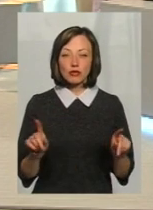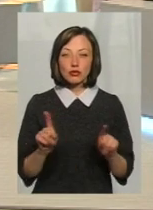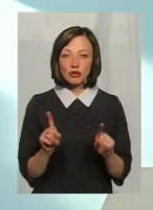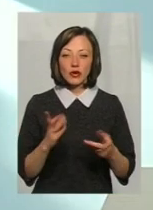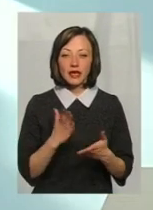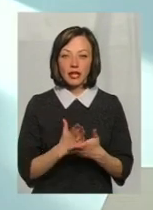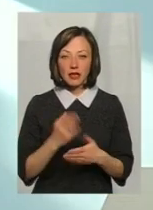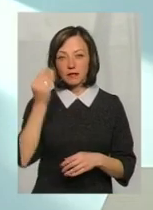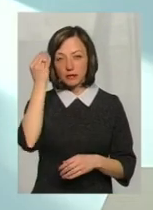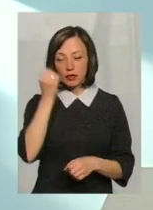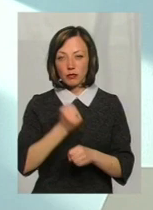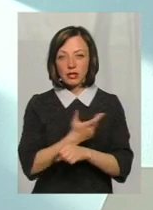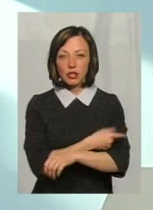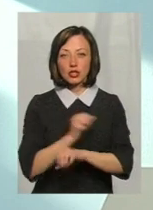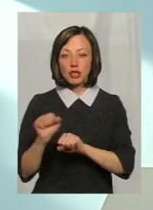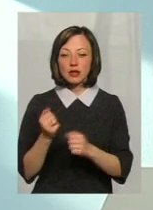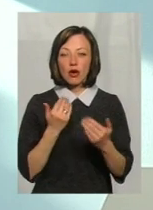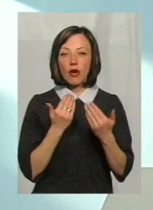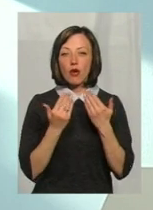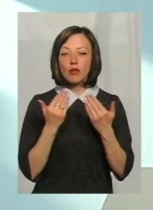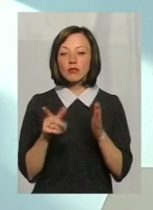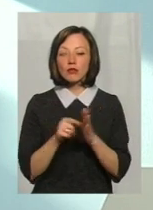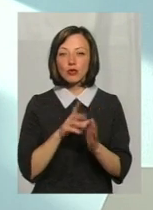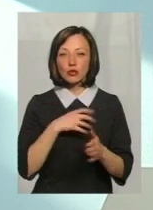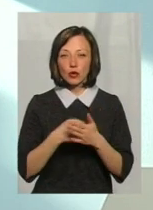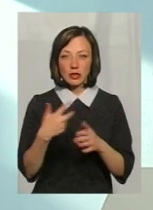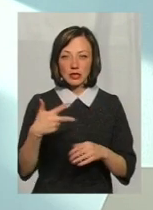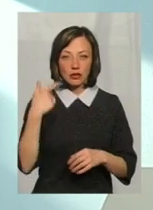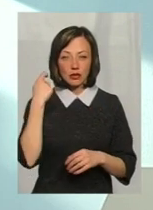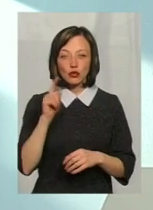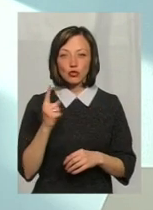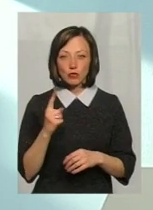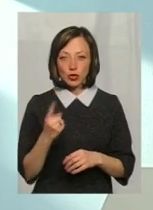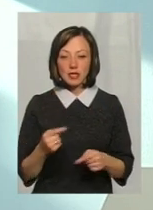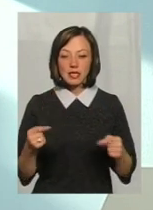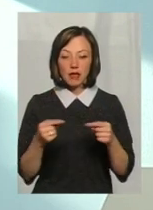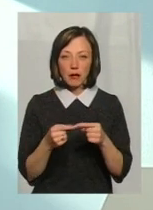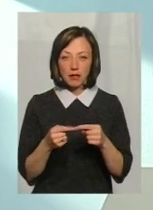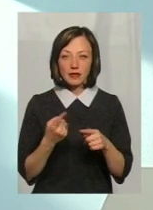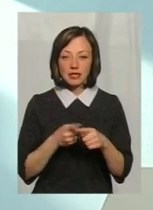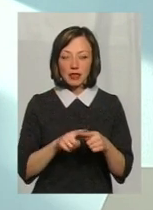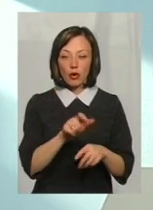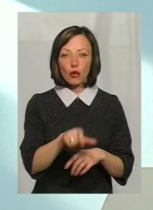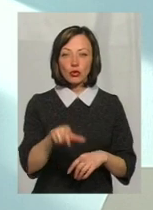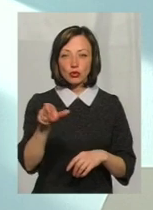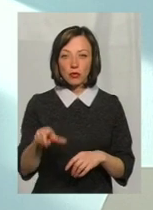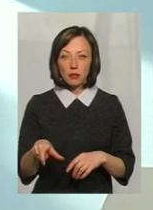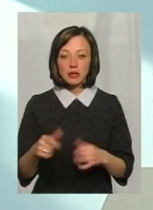є сенс робити щеплення контактним до 30 років. Чому? Тому що саме оці особи,